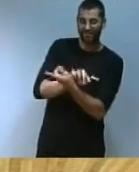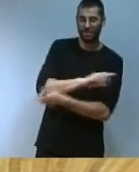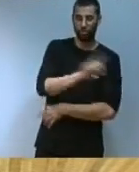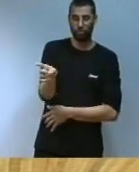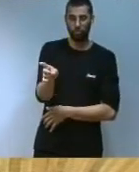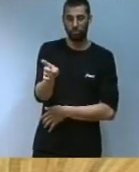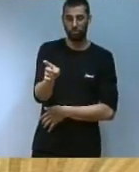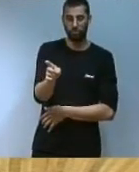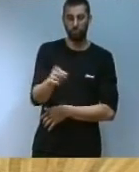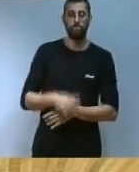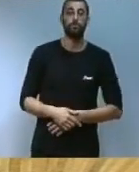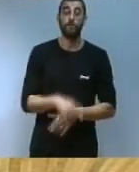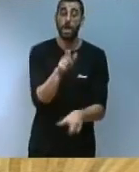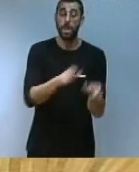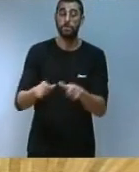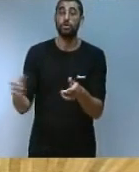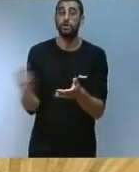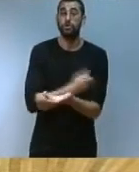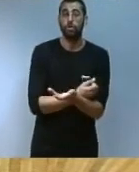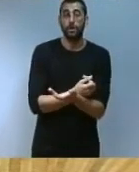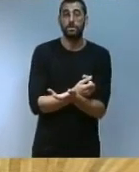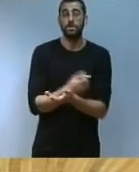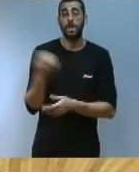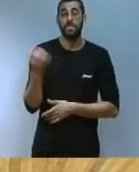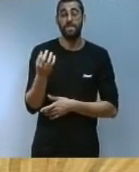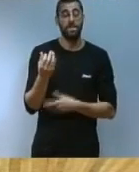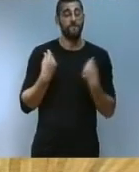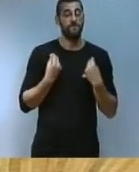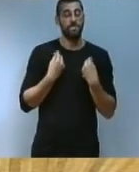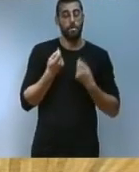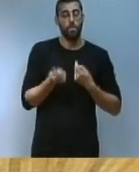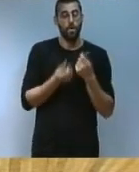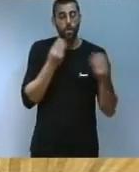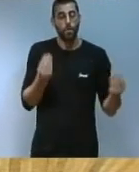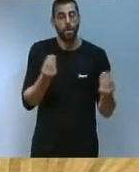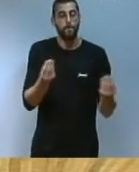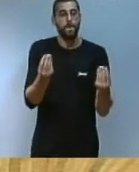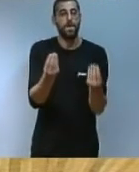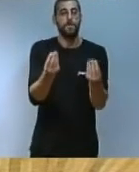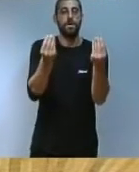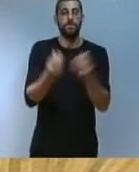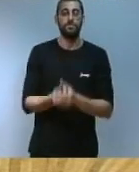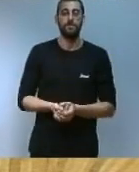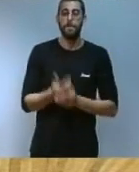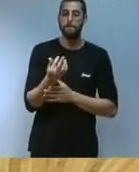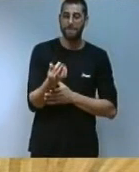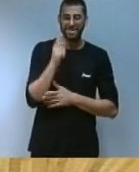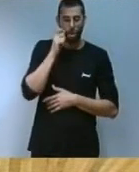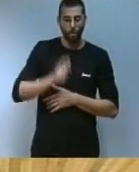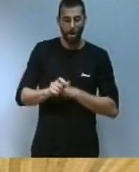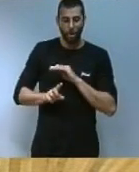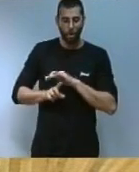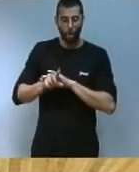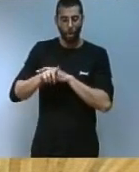el sentit que totes les persones visquen cada vegada millor i es desenvolupen com a éssers humans d'acord